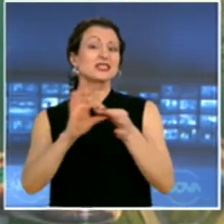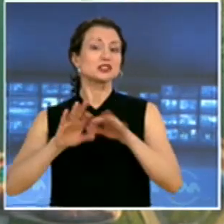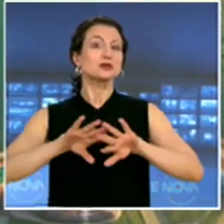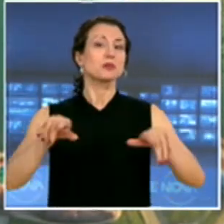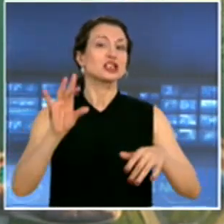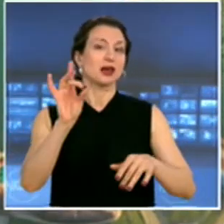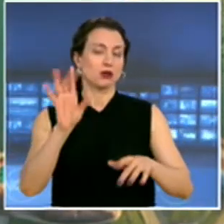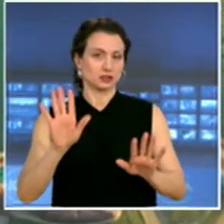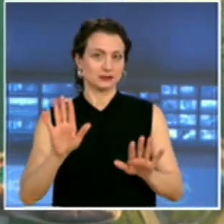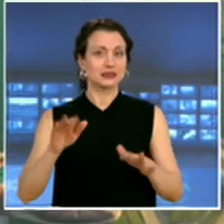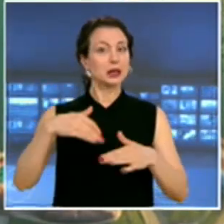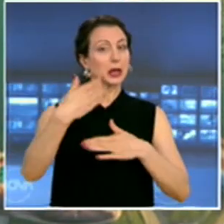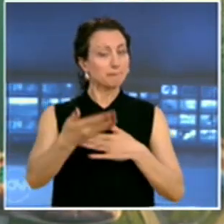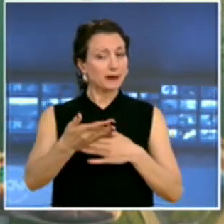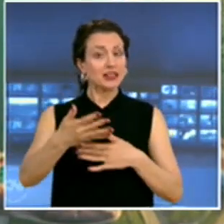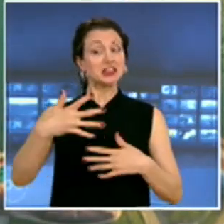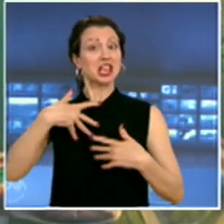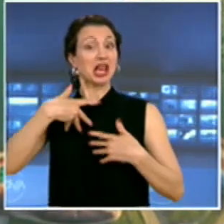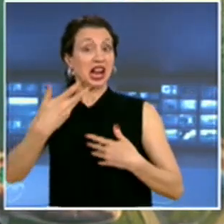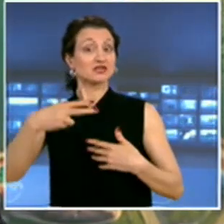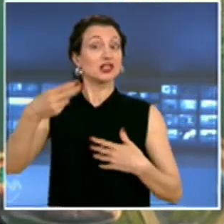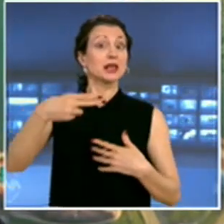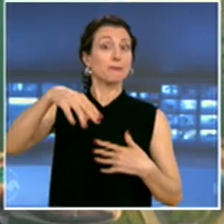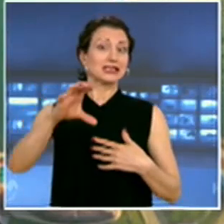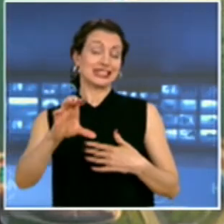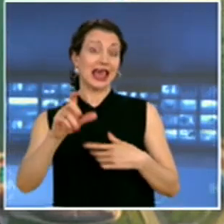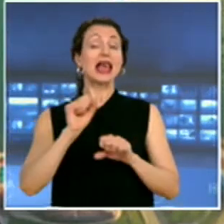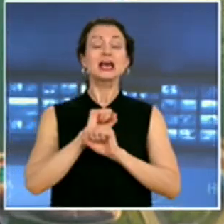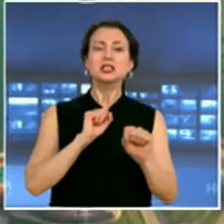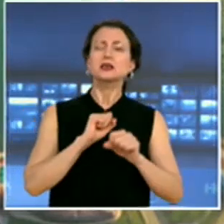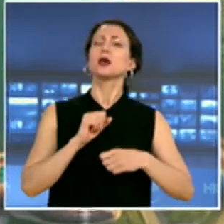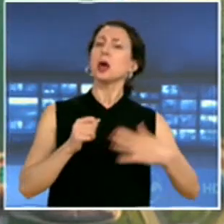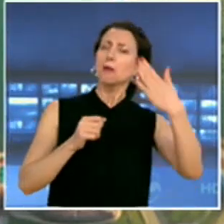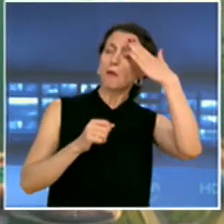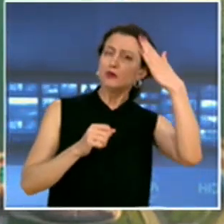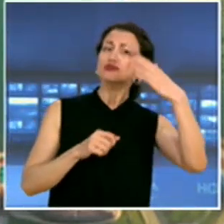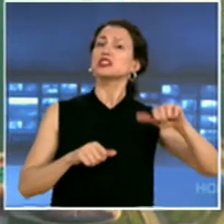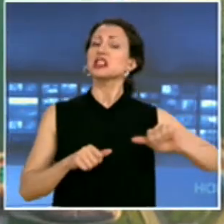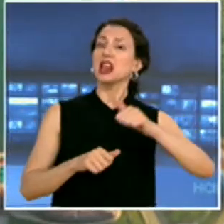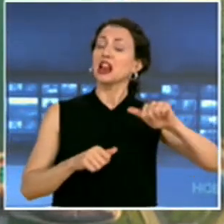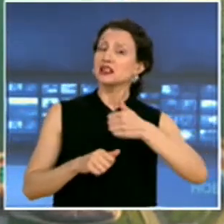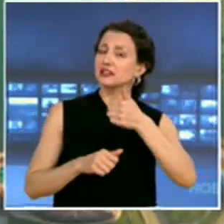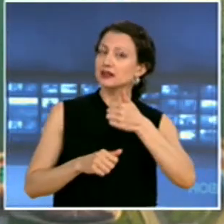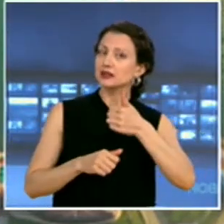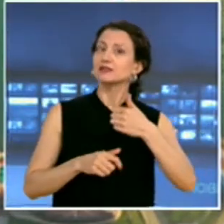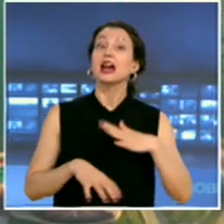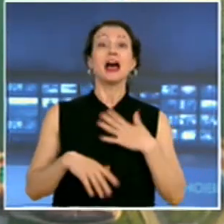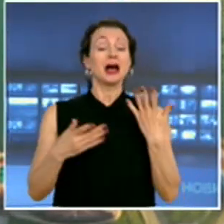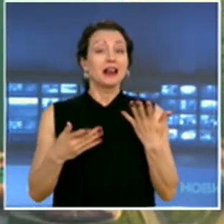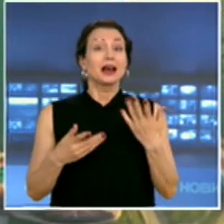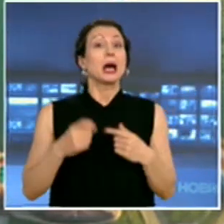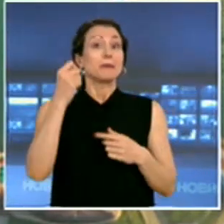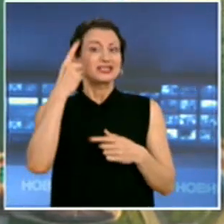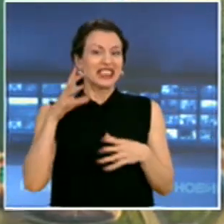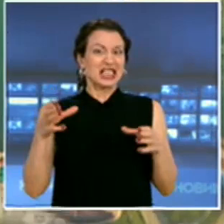симпатизанти и в компанията на почетния лидер Ахмет Доган, председателят на партията Мустафа Карадая остро осъди масовото